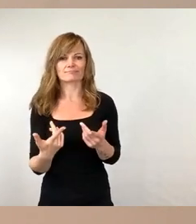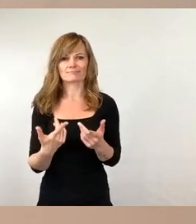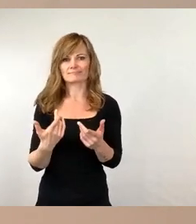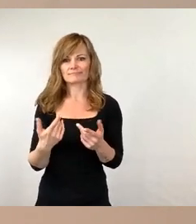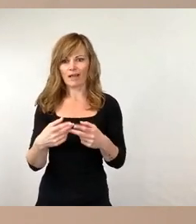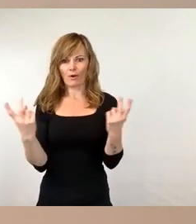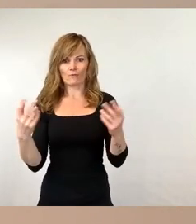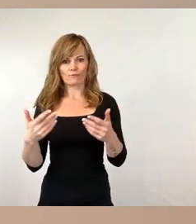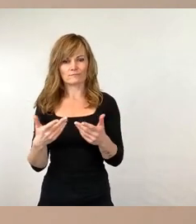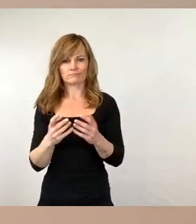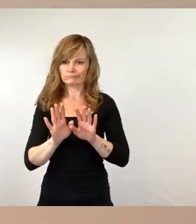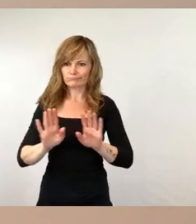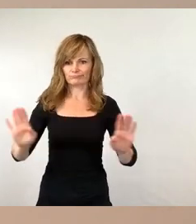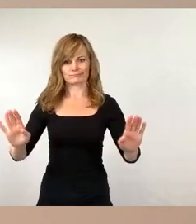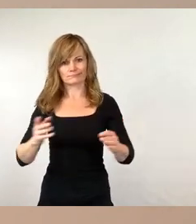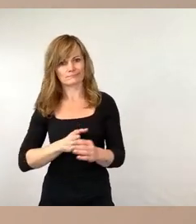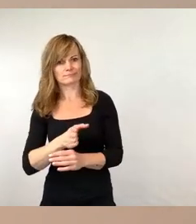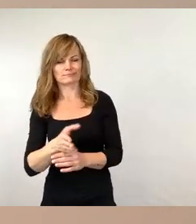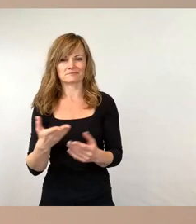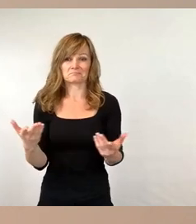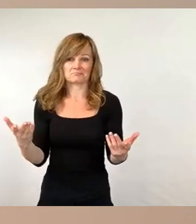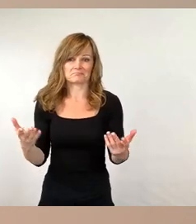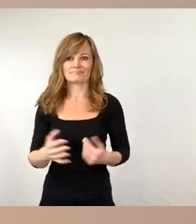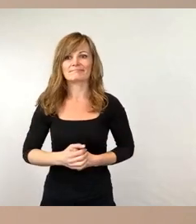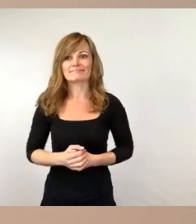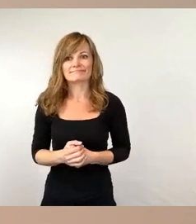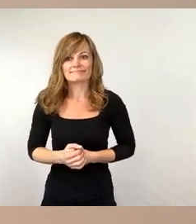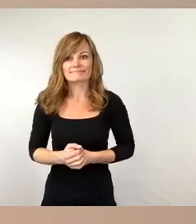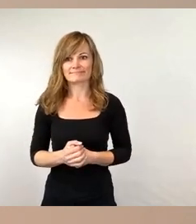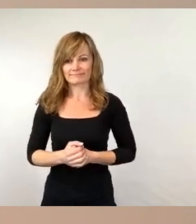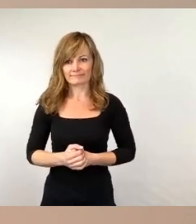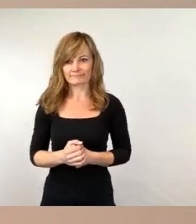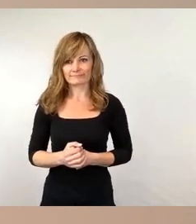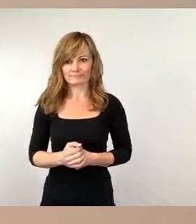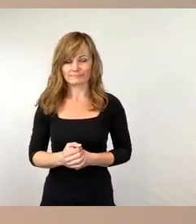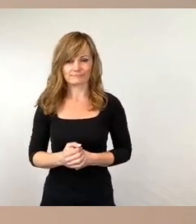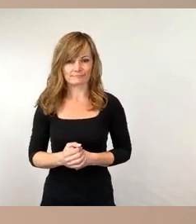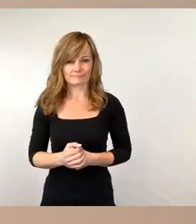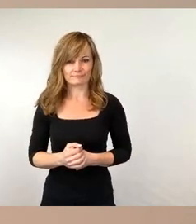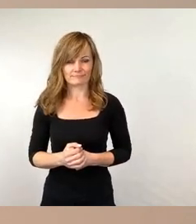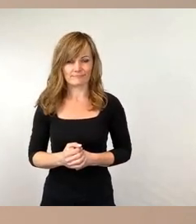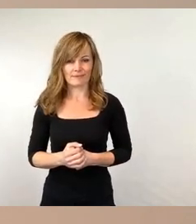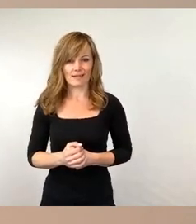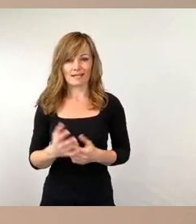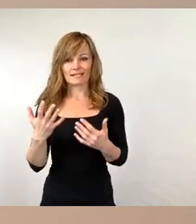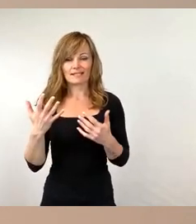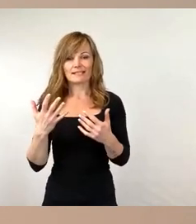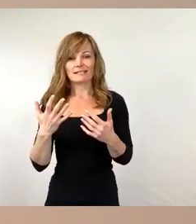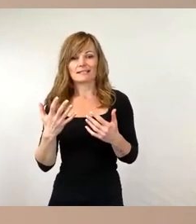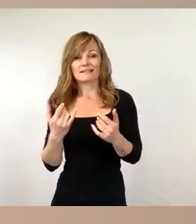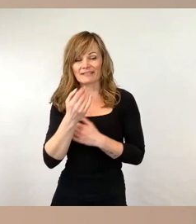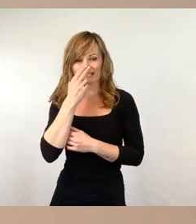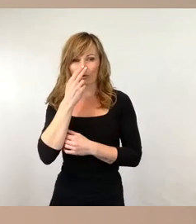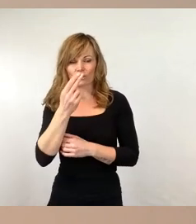weit das mit dem besagten integrierten Energie und Klimaschutzkonzept aufgeht, können wir gerne